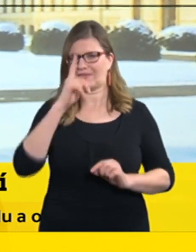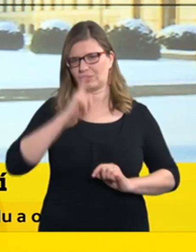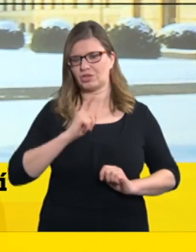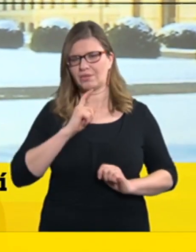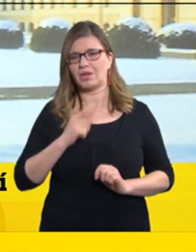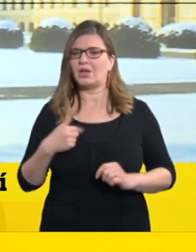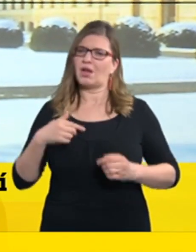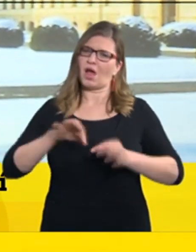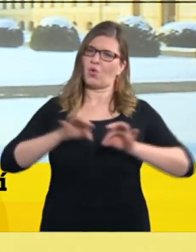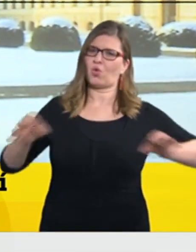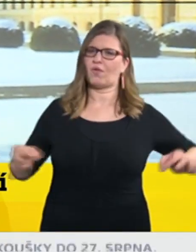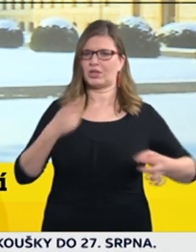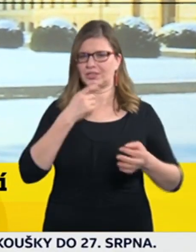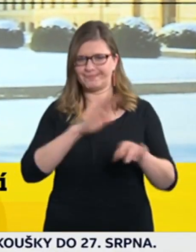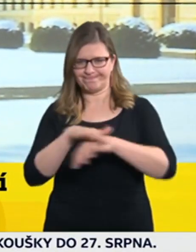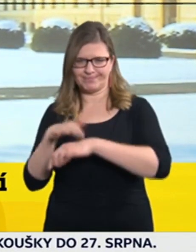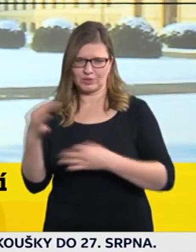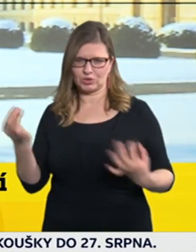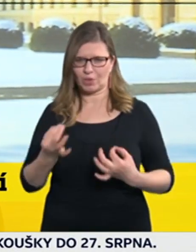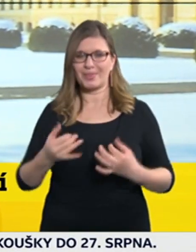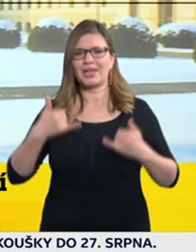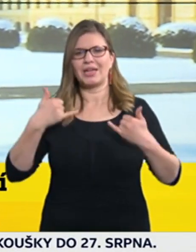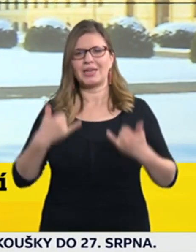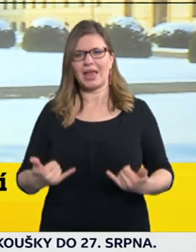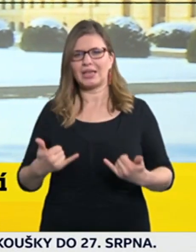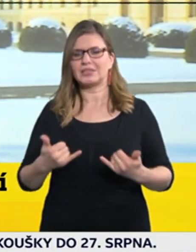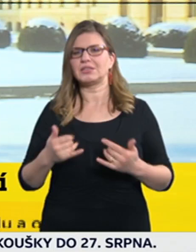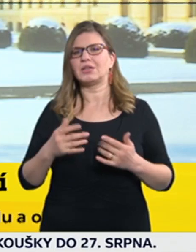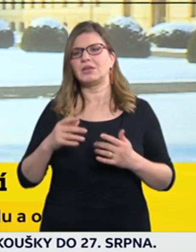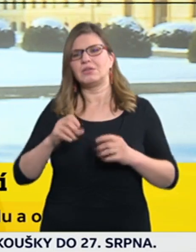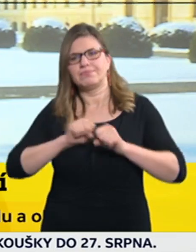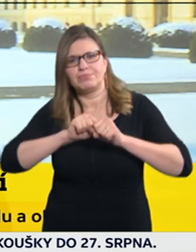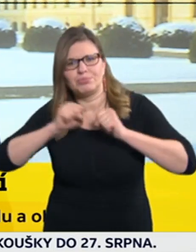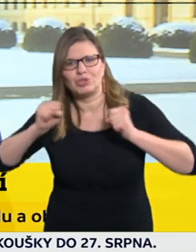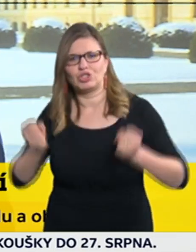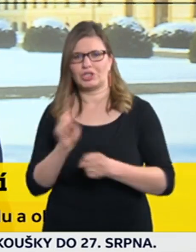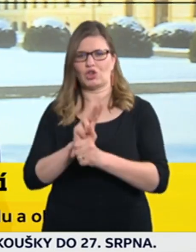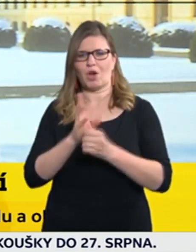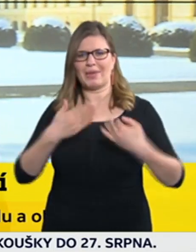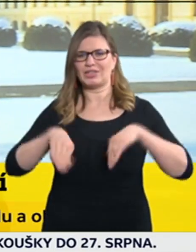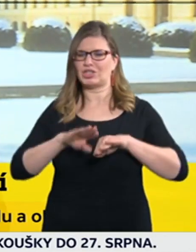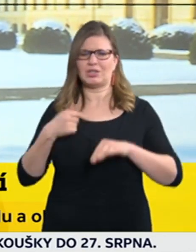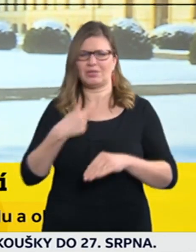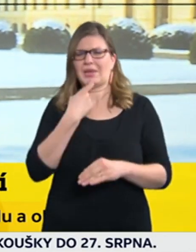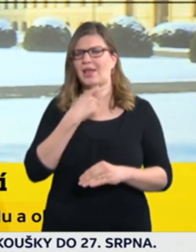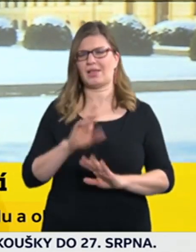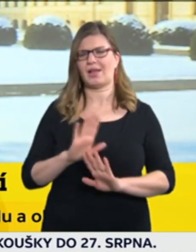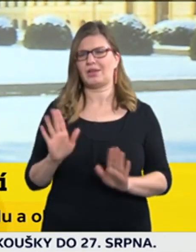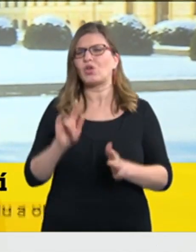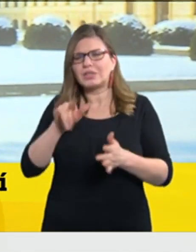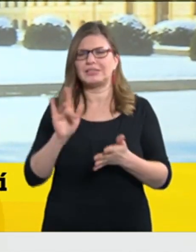cílem nebylo dneska zásadním způsobem zvyšovat restrikce. My jsme přesvědčeni, že restrikcí je už dnes